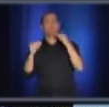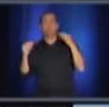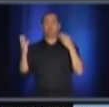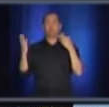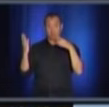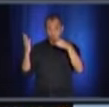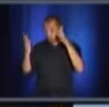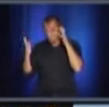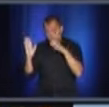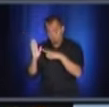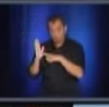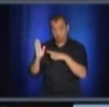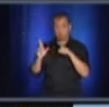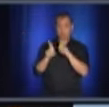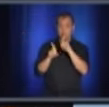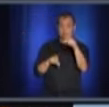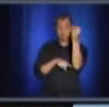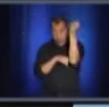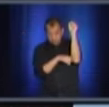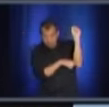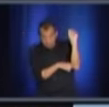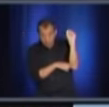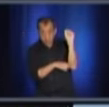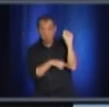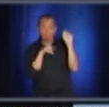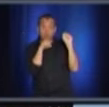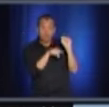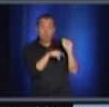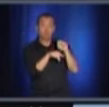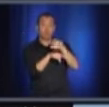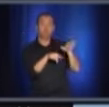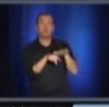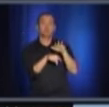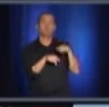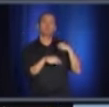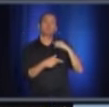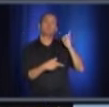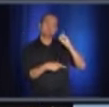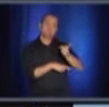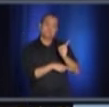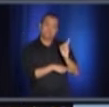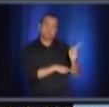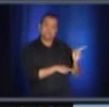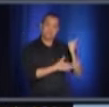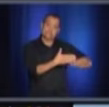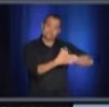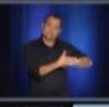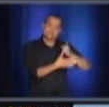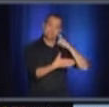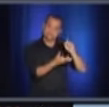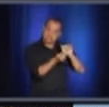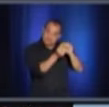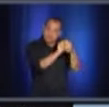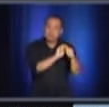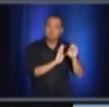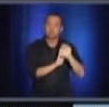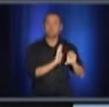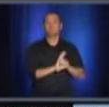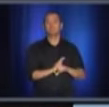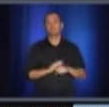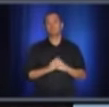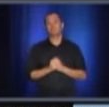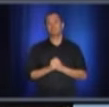le font par défi. Et c'est sur ces gens-là qu'il faut travailler en ce moment. Et je pense que l'exemple que la